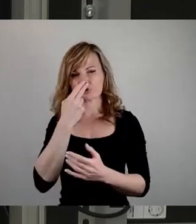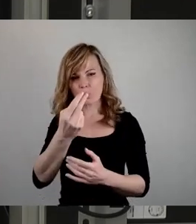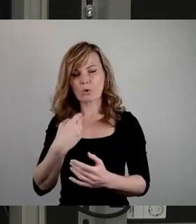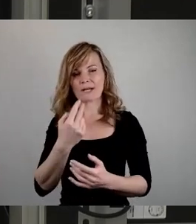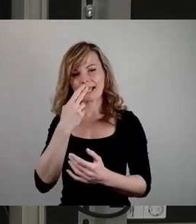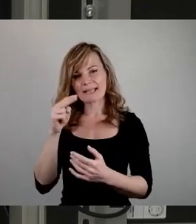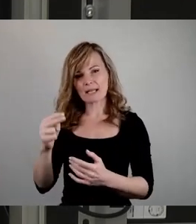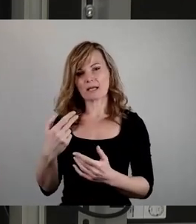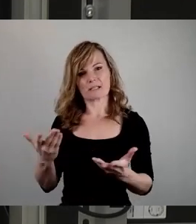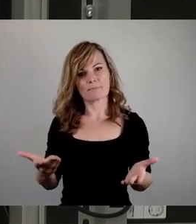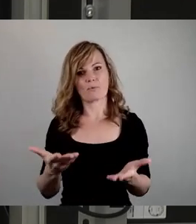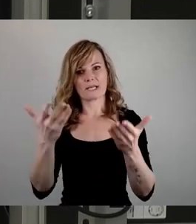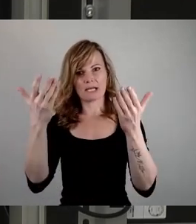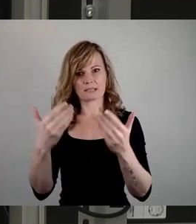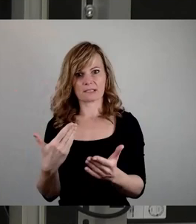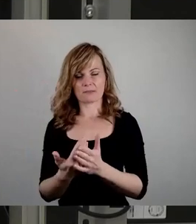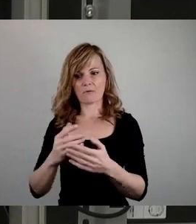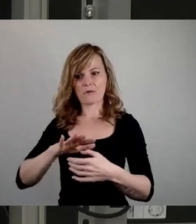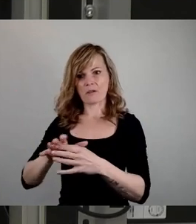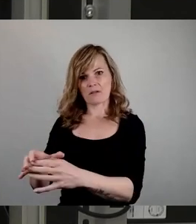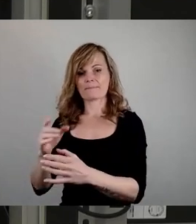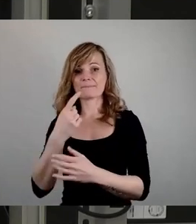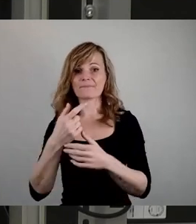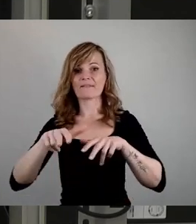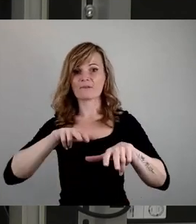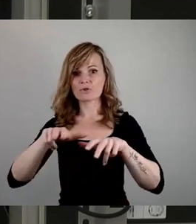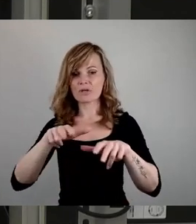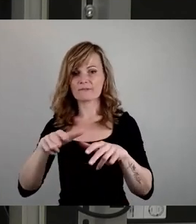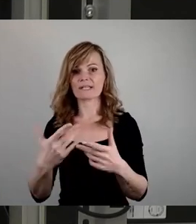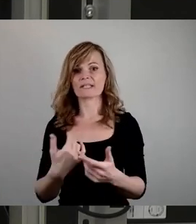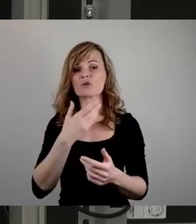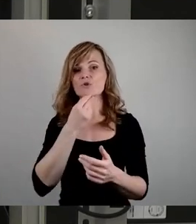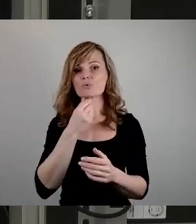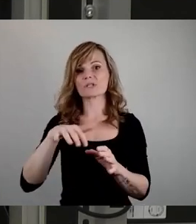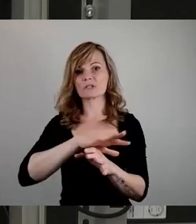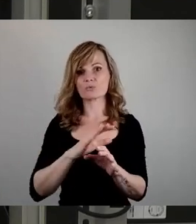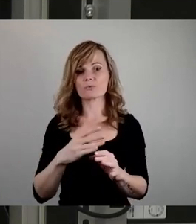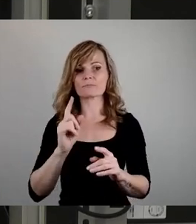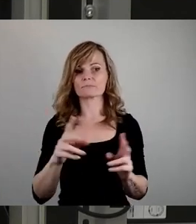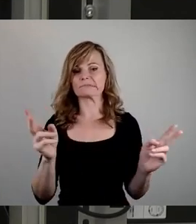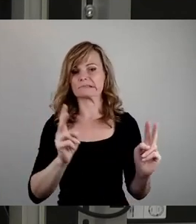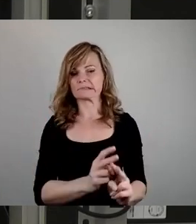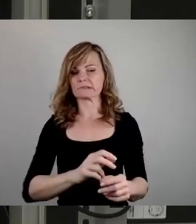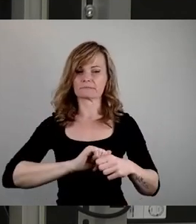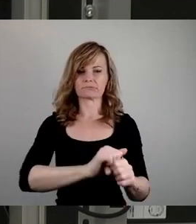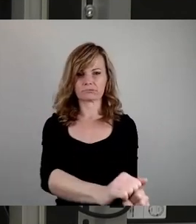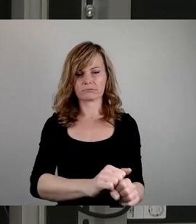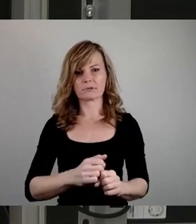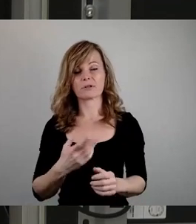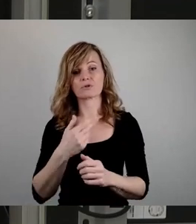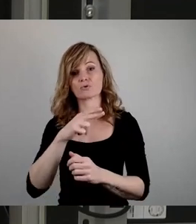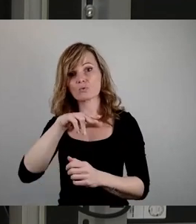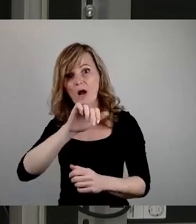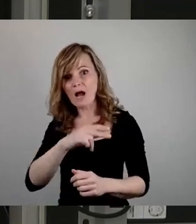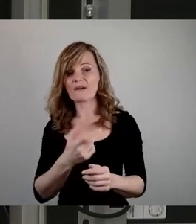wurde und eine generelle Ausrottung eines wirtschaftlich erstarkten Judentums vorantrieb. Die folgende Shoah war der bis dato am